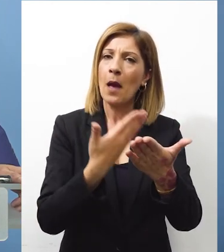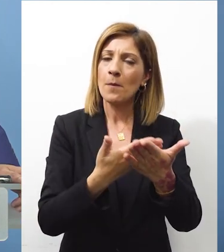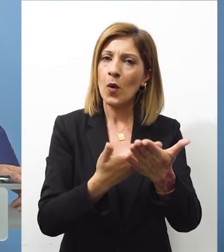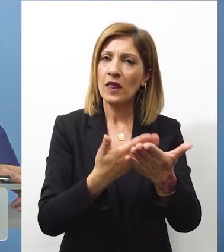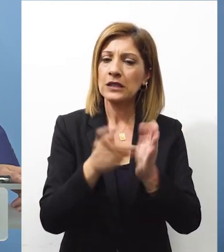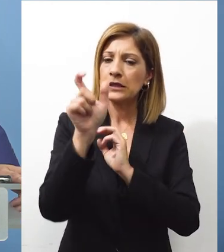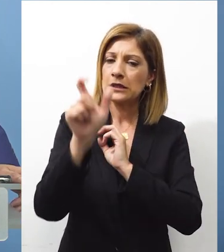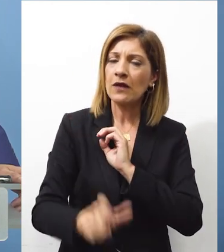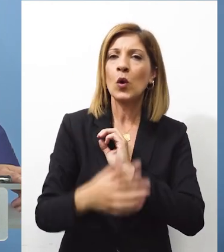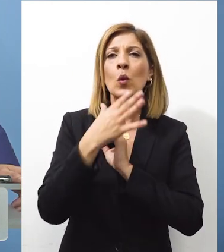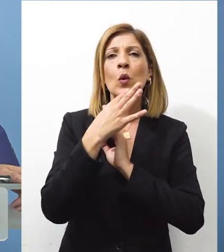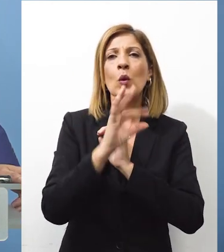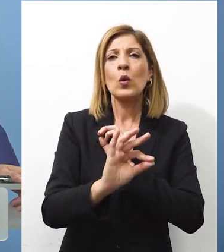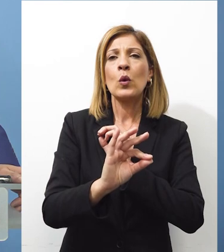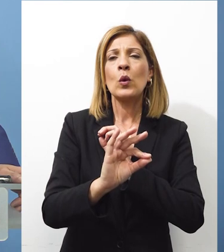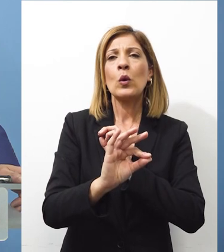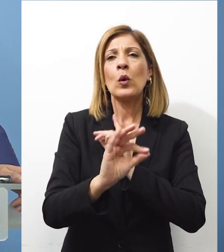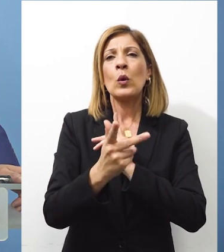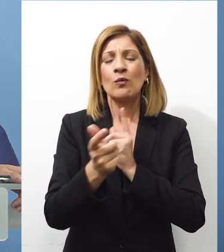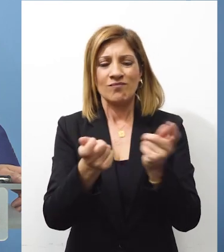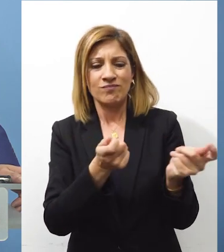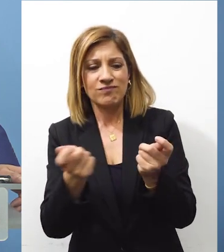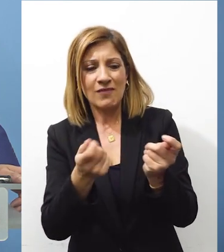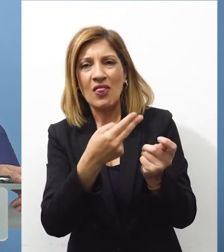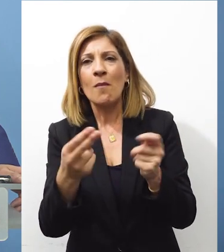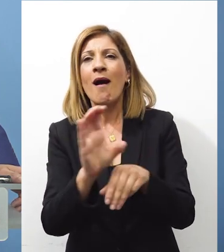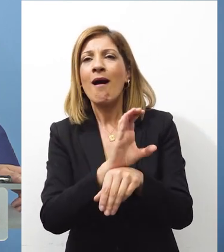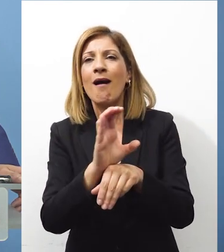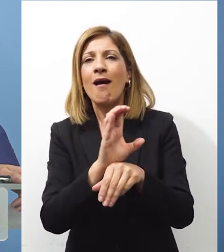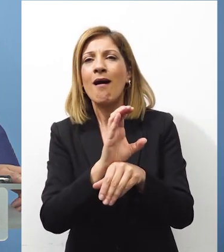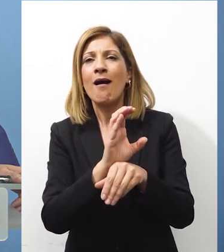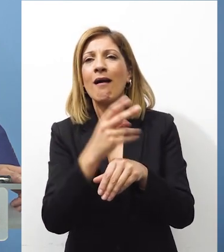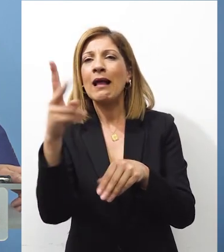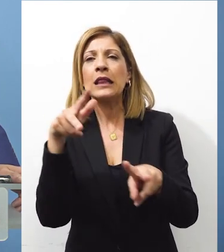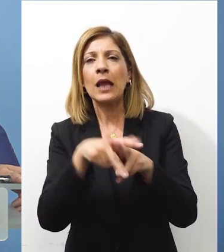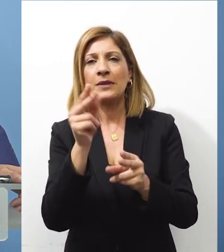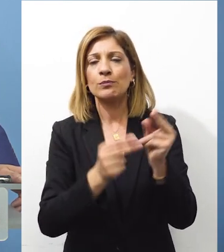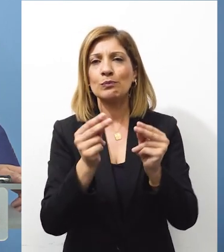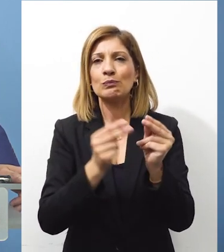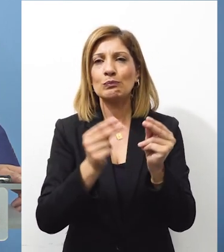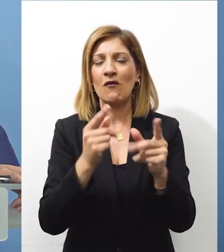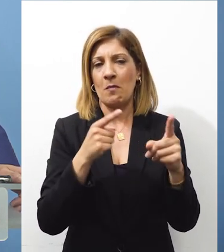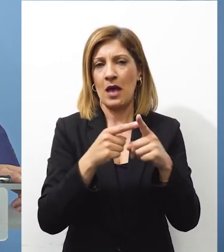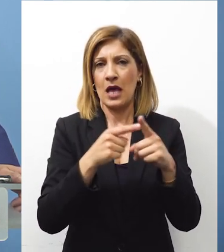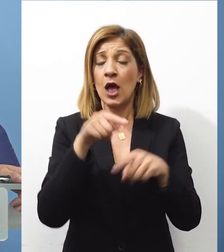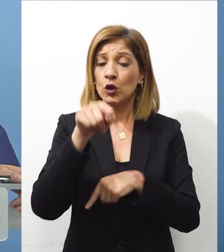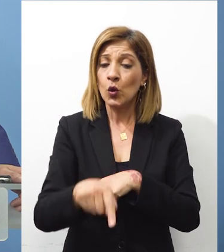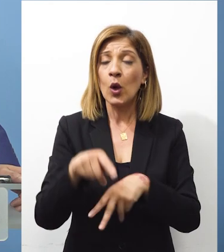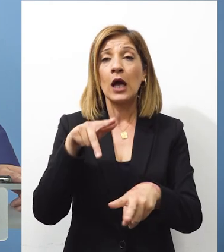λόγω αδυναμίας στον τομέα της πληροφορικής της τράπεζας η ίδια Κεντρική Τράπεζα της Κύπρου έχει